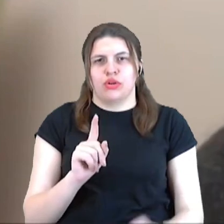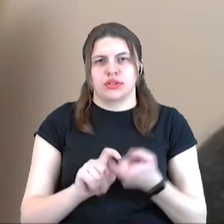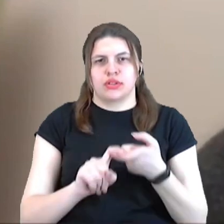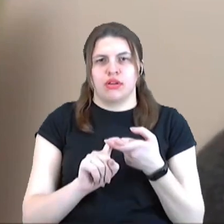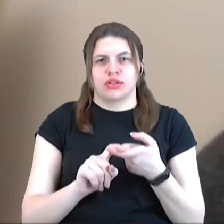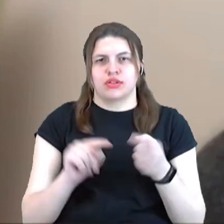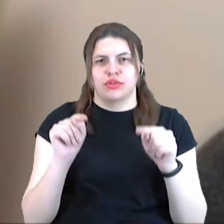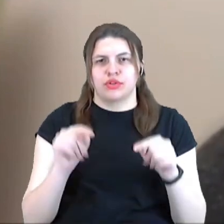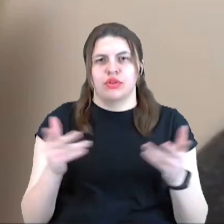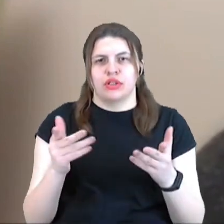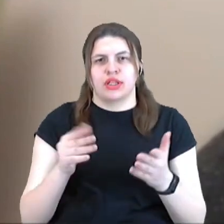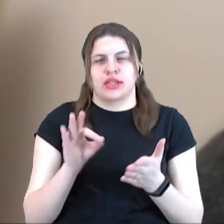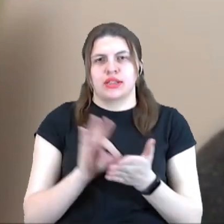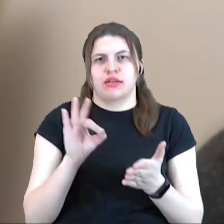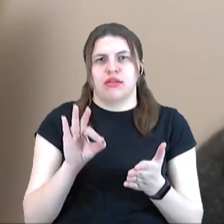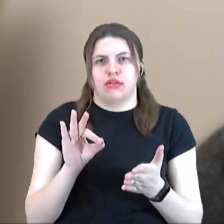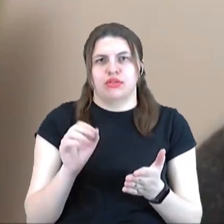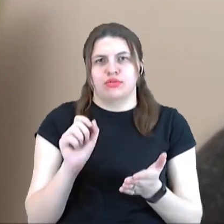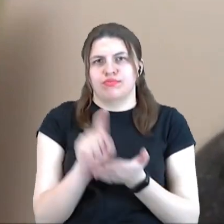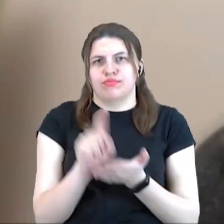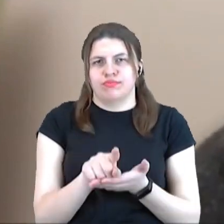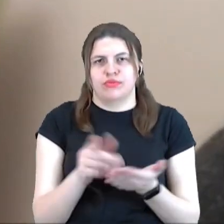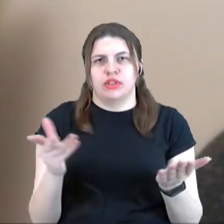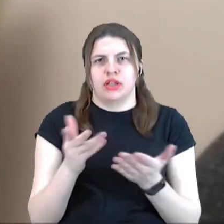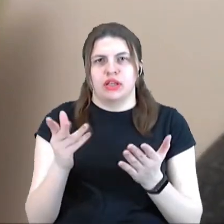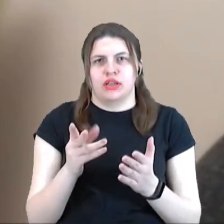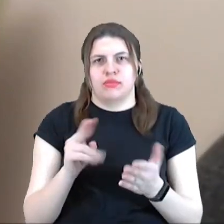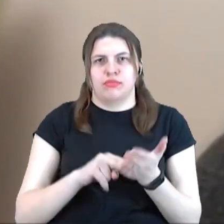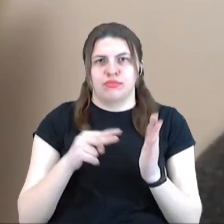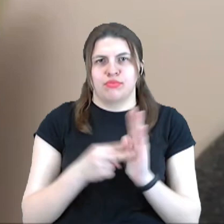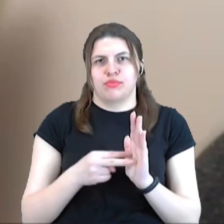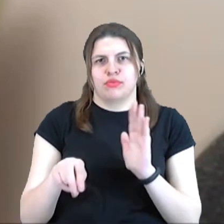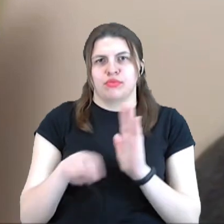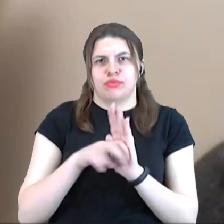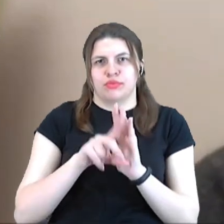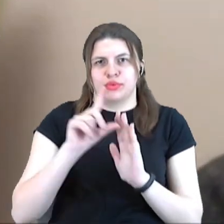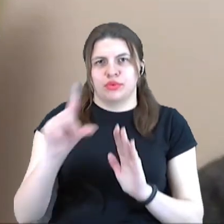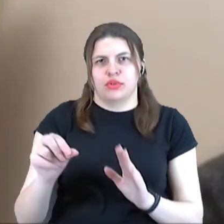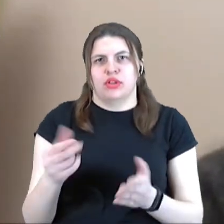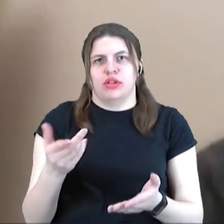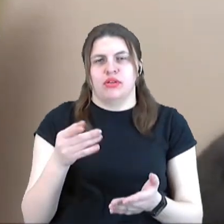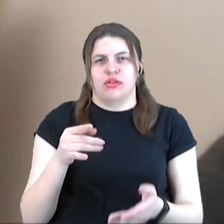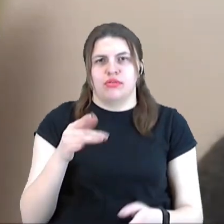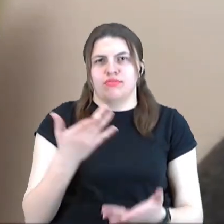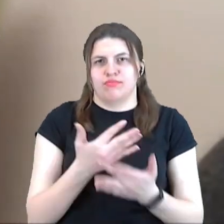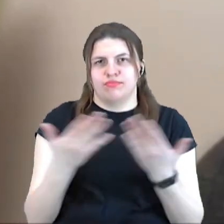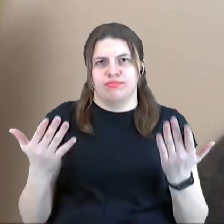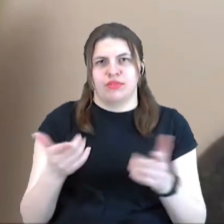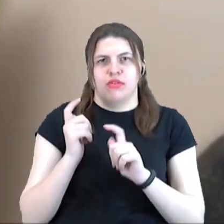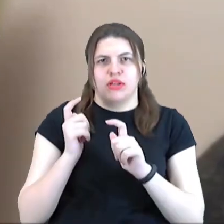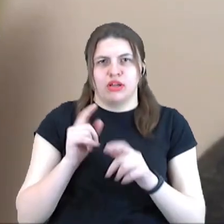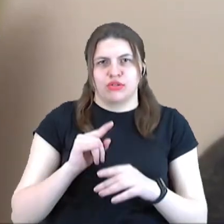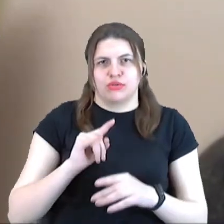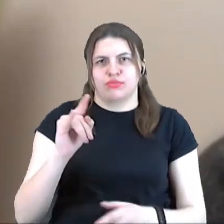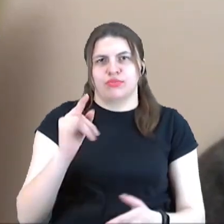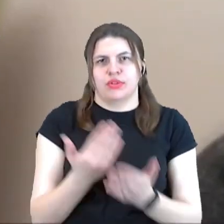задачі ставимо, який прогнозований пасажиропотік, вантажопотік, відповідно, під це, ну і прогноз на наступні 5-10